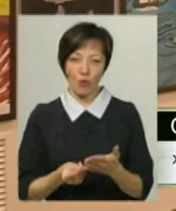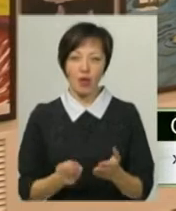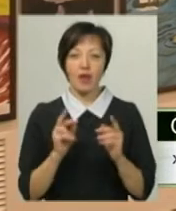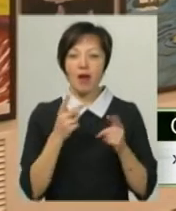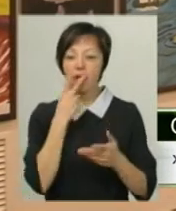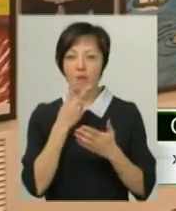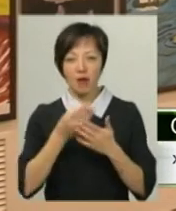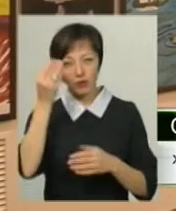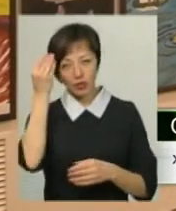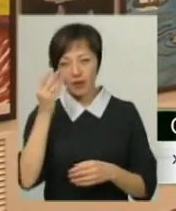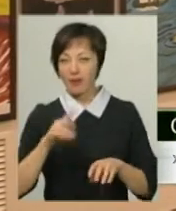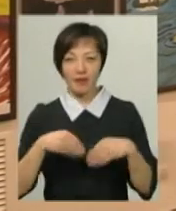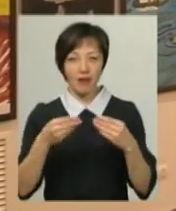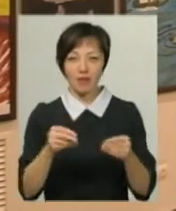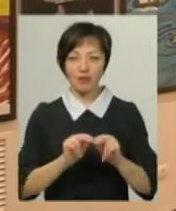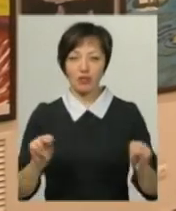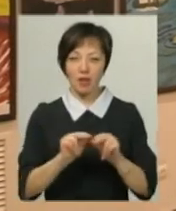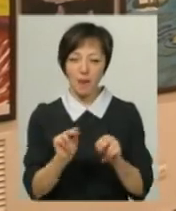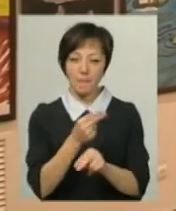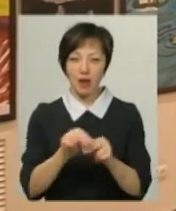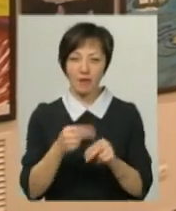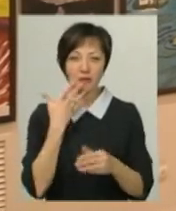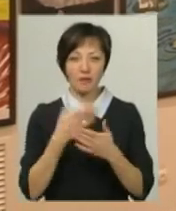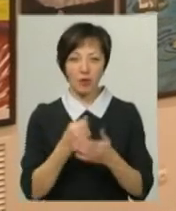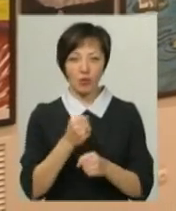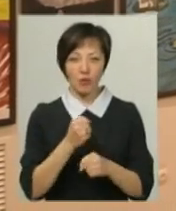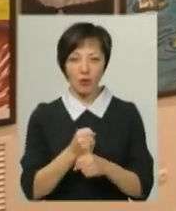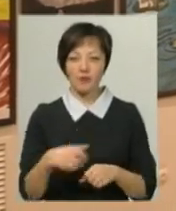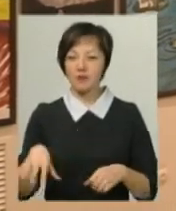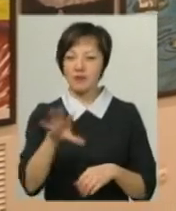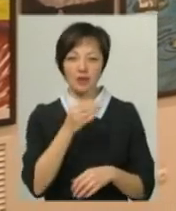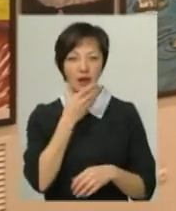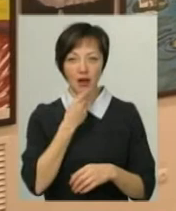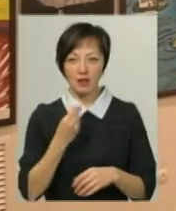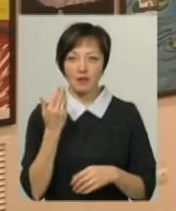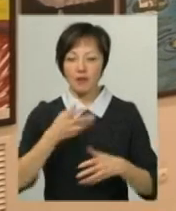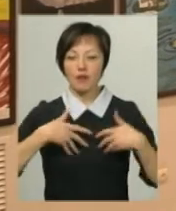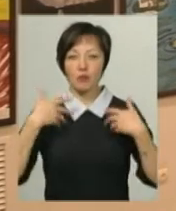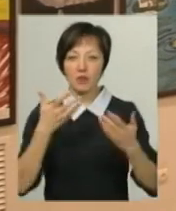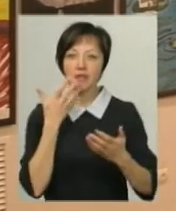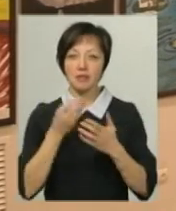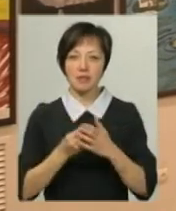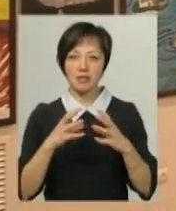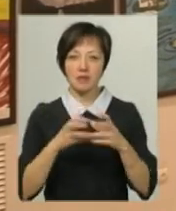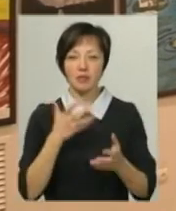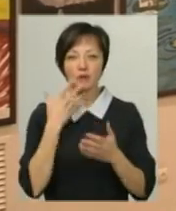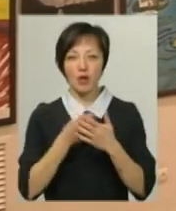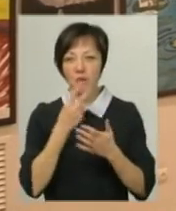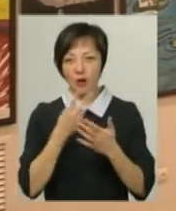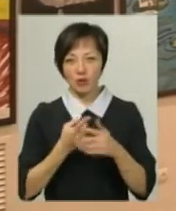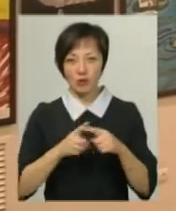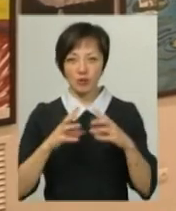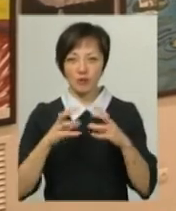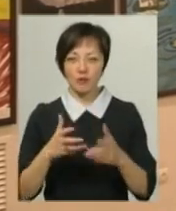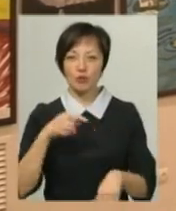і як ви їх бачите. Не давайте учителям правити свої роботи. Вони всі гарні. Ви відображаєте свій світ, свої бачення цього світу,